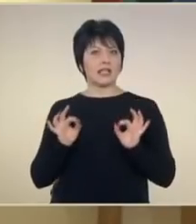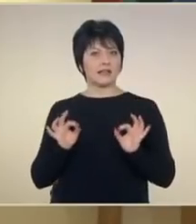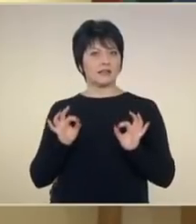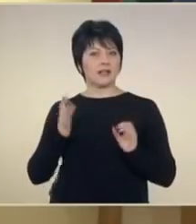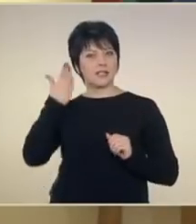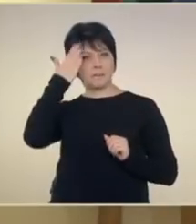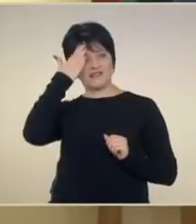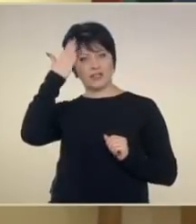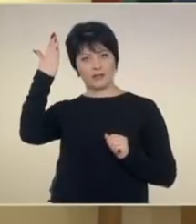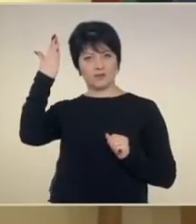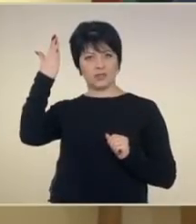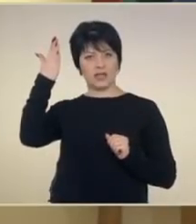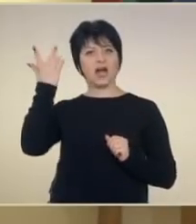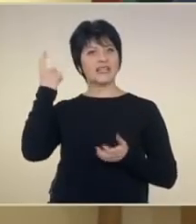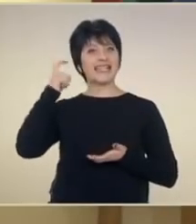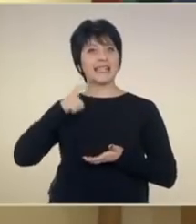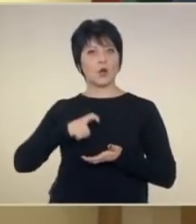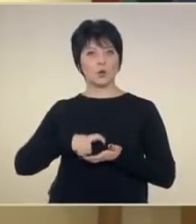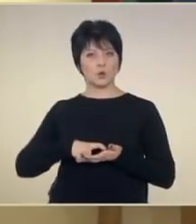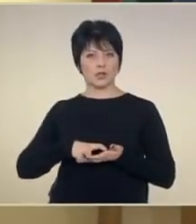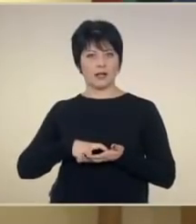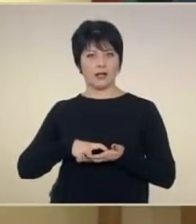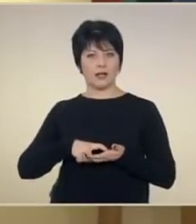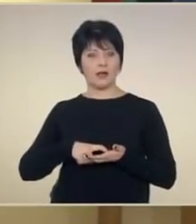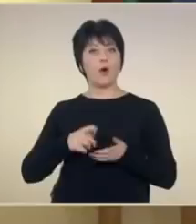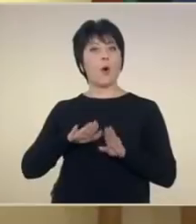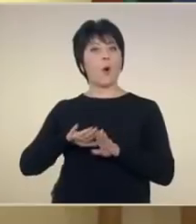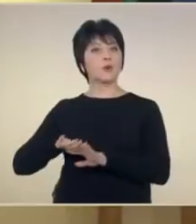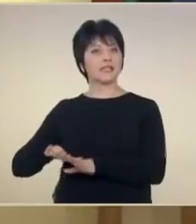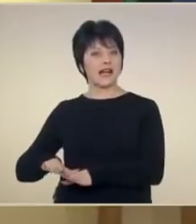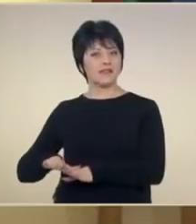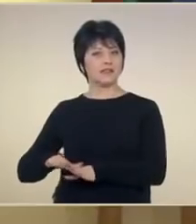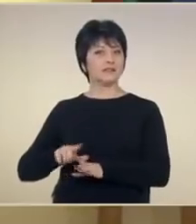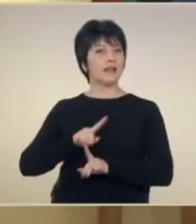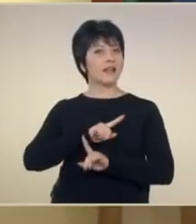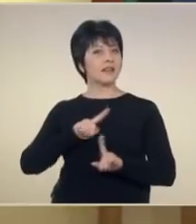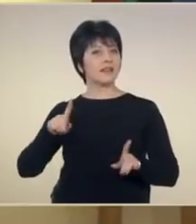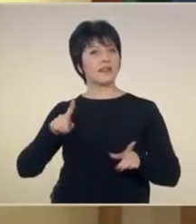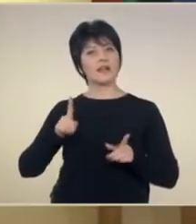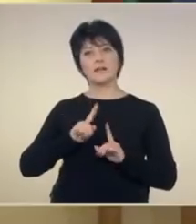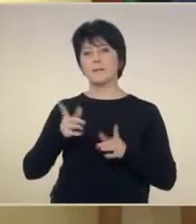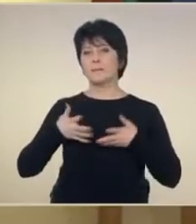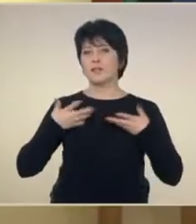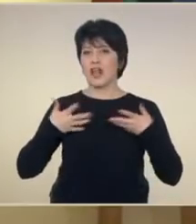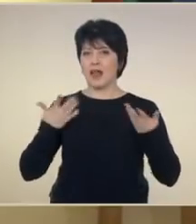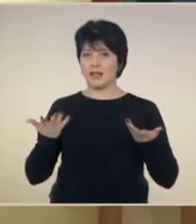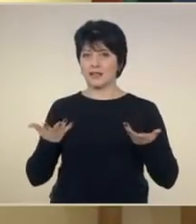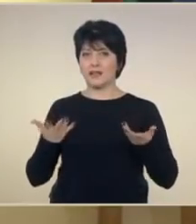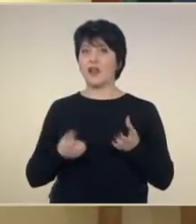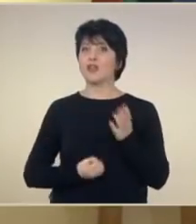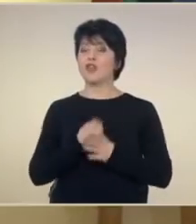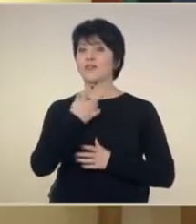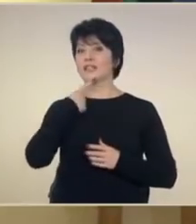справедливостта и законността остават незбъднати очаквания. Новата година